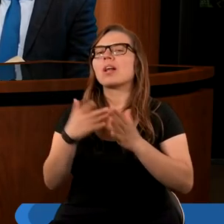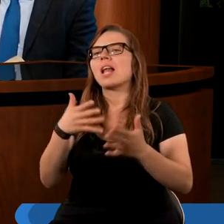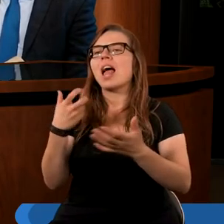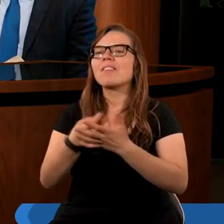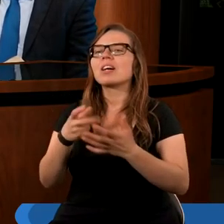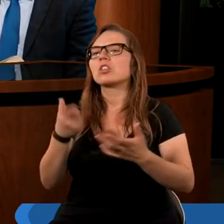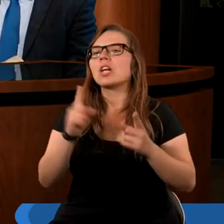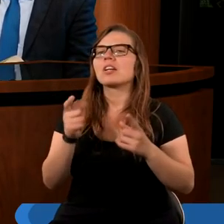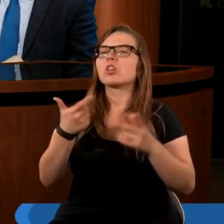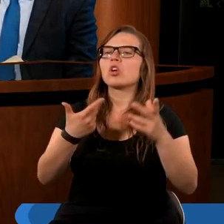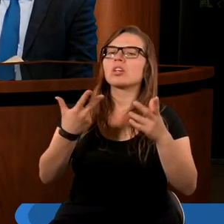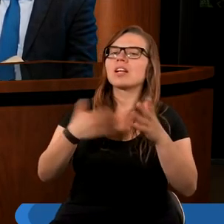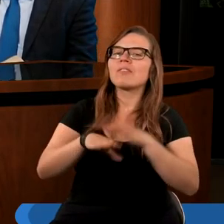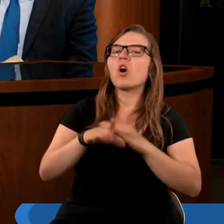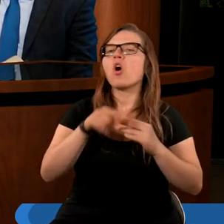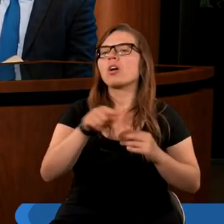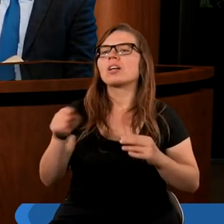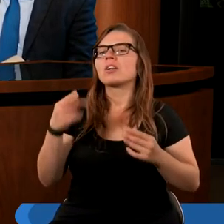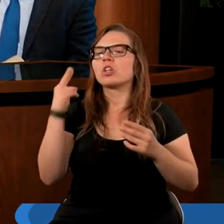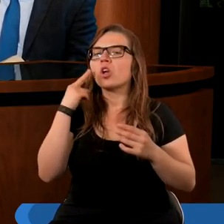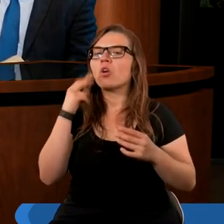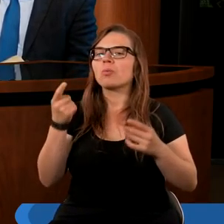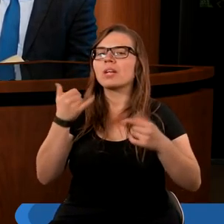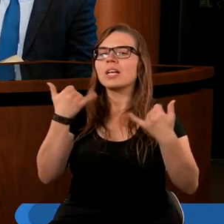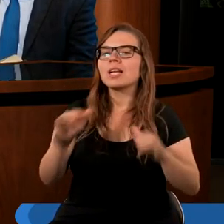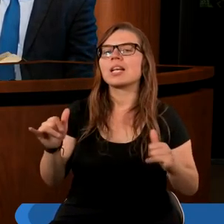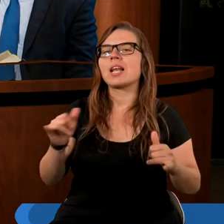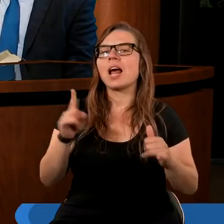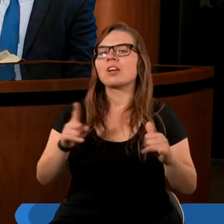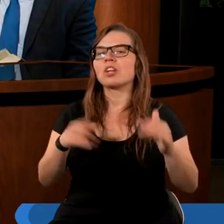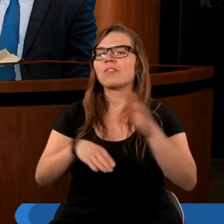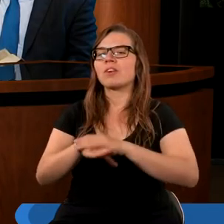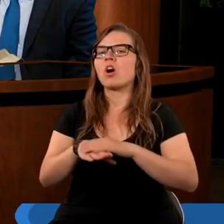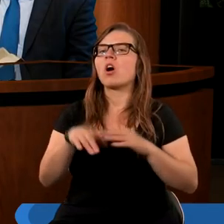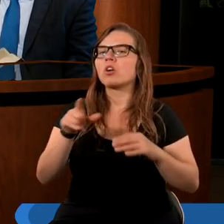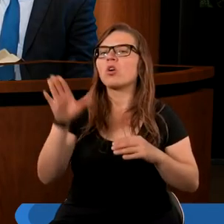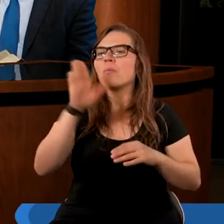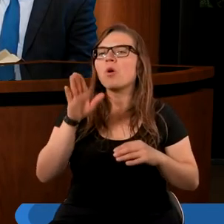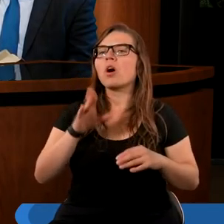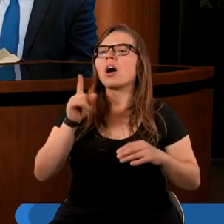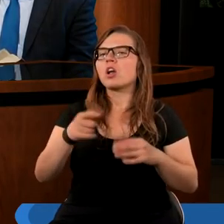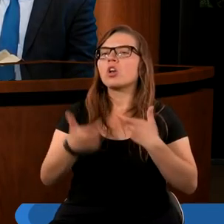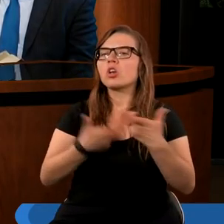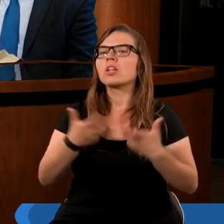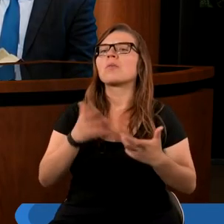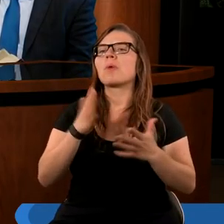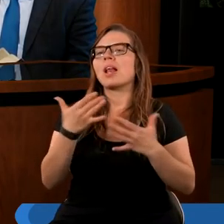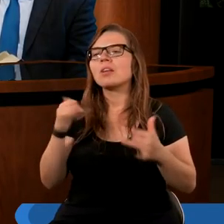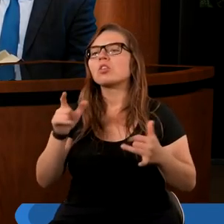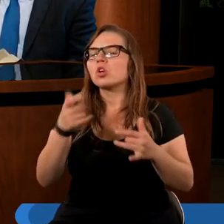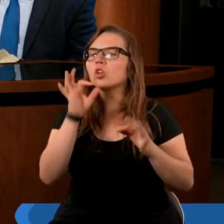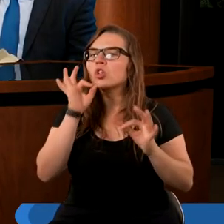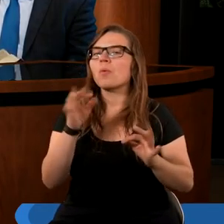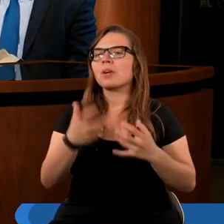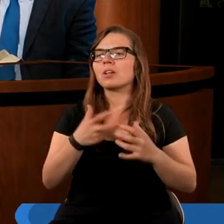To jest jeden z elementów. Warto o tym wiedzieć, warto o tym mówić, ale wszystko to ma nas ostatecznie prowadzić do Boga, bo przy Nim stajemy się innymi